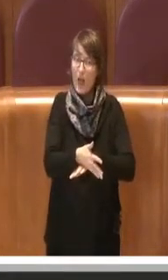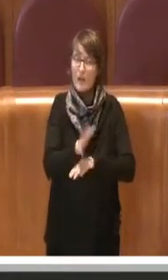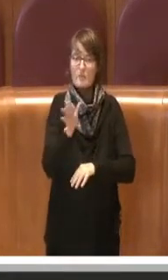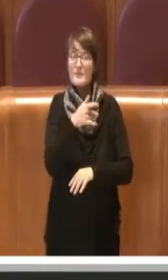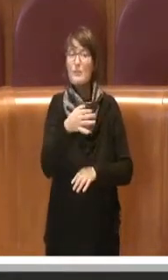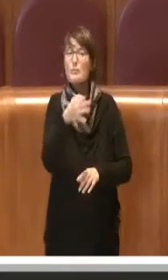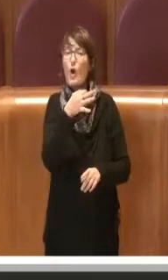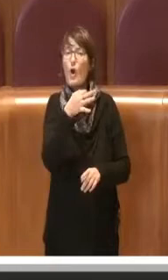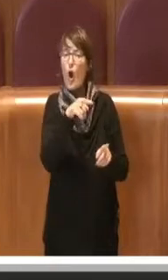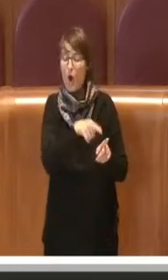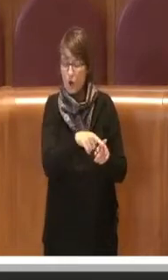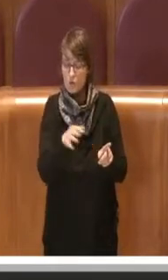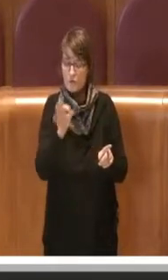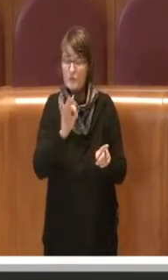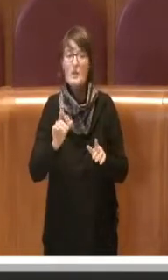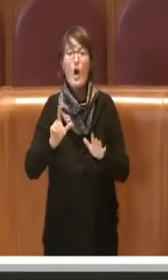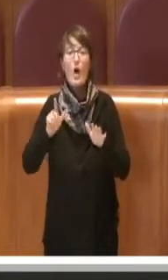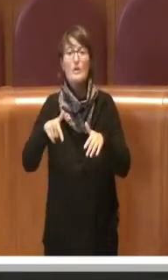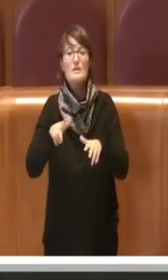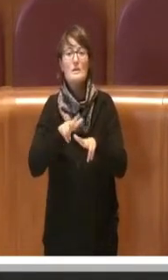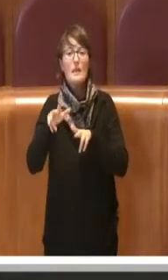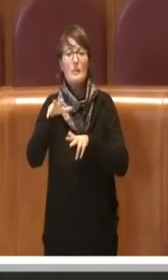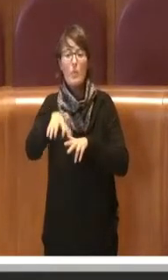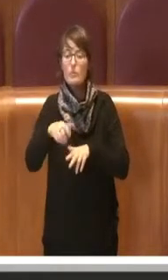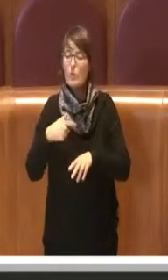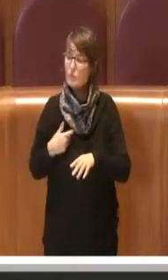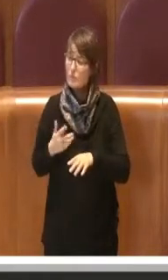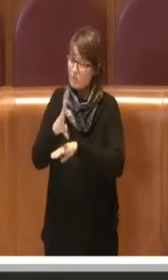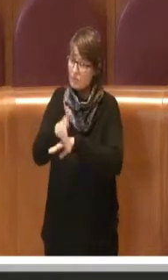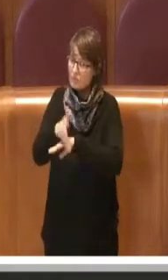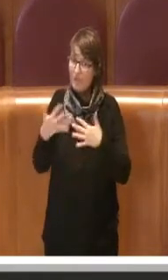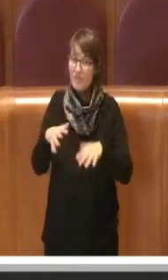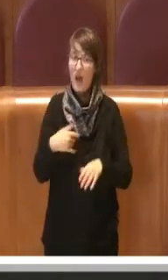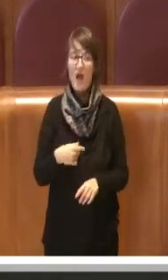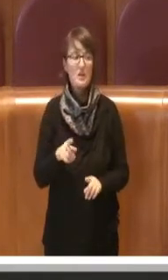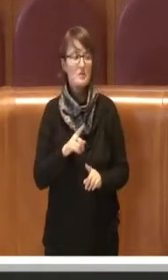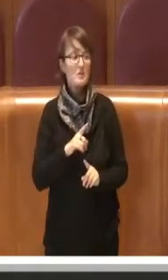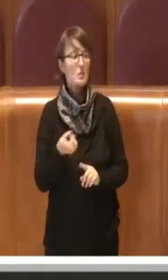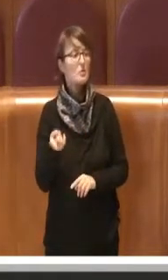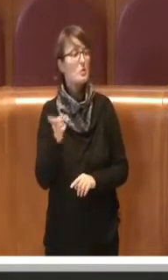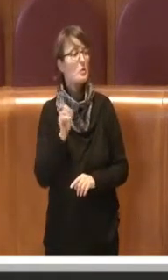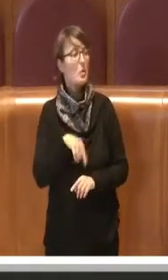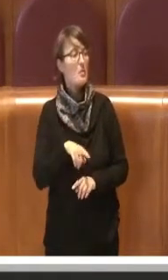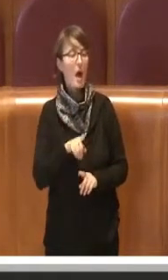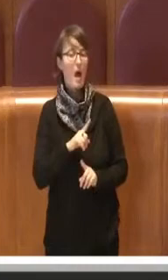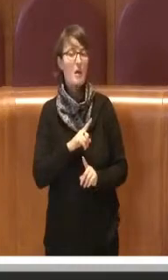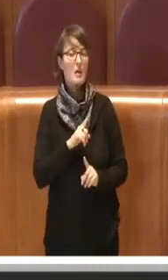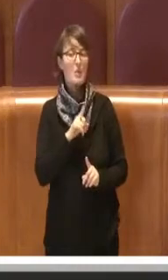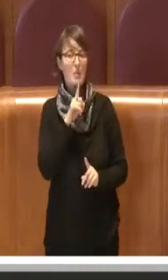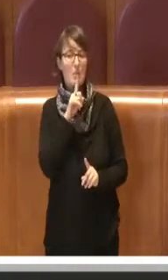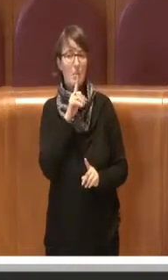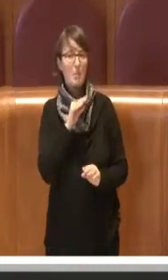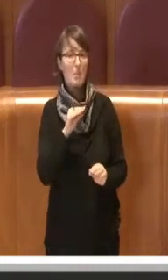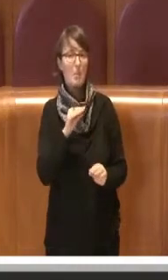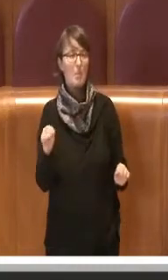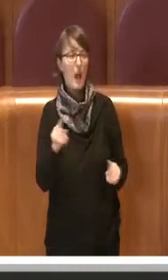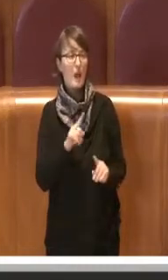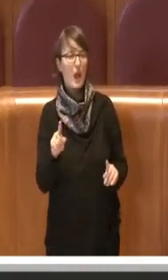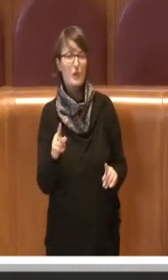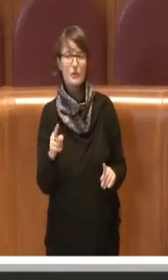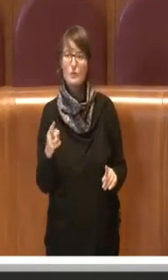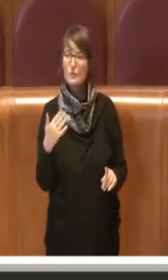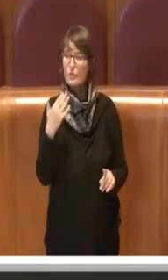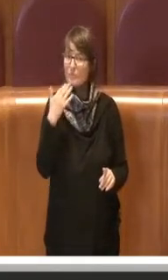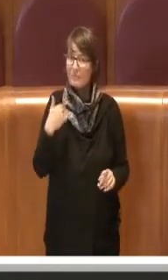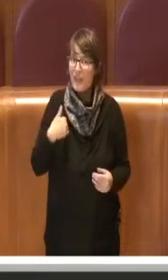Ostia, quando si è intervenuto nel settimo municipio, non c'è stato il giorno dopo nessun complimento da parte di nessuna forza politica